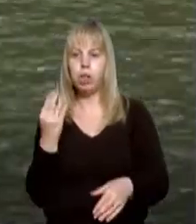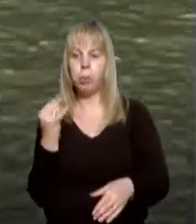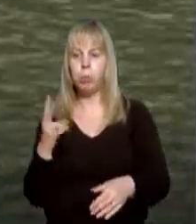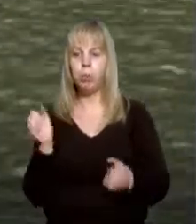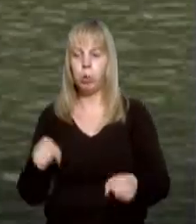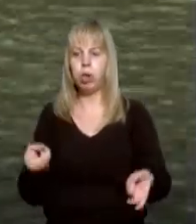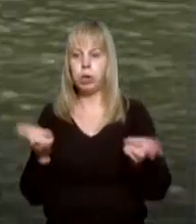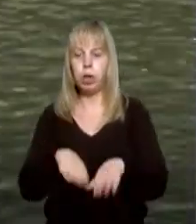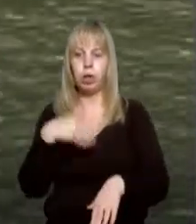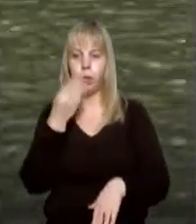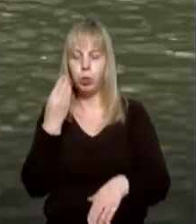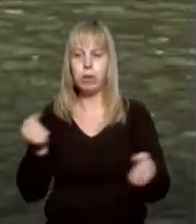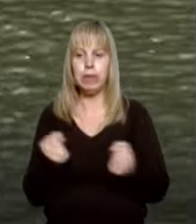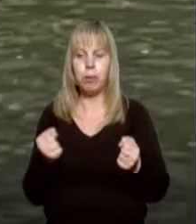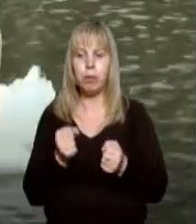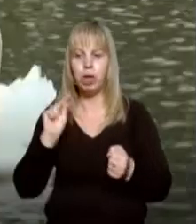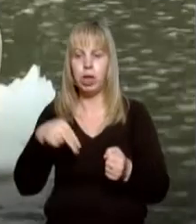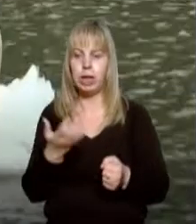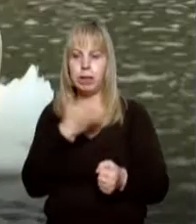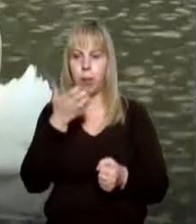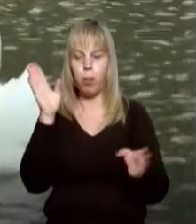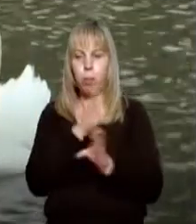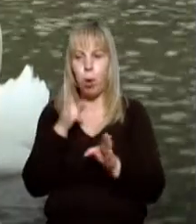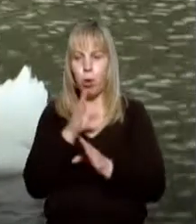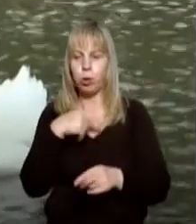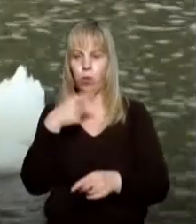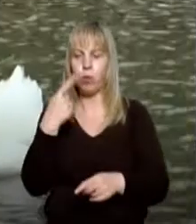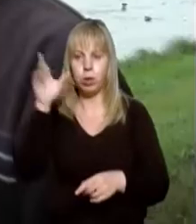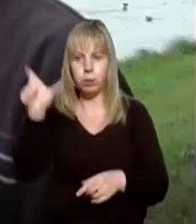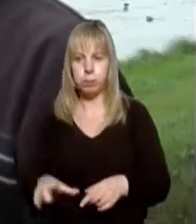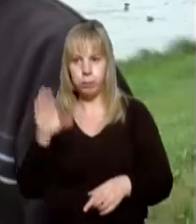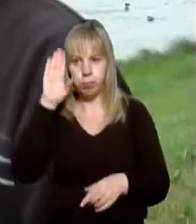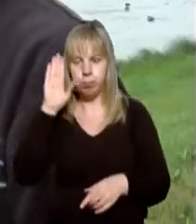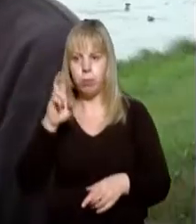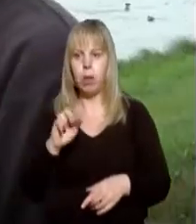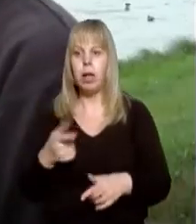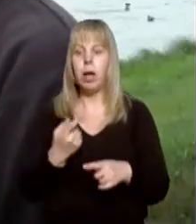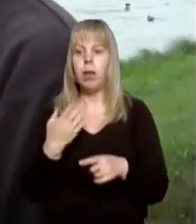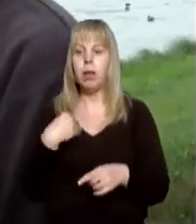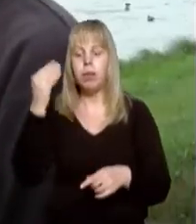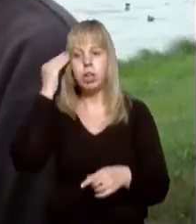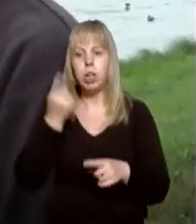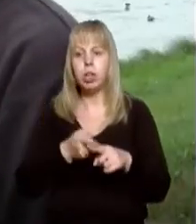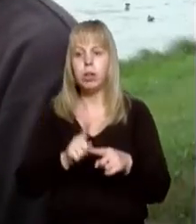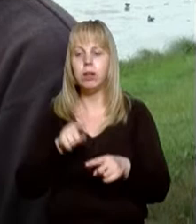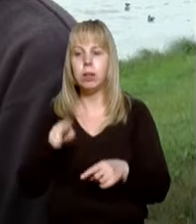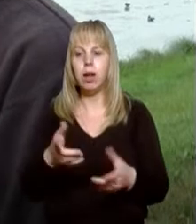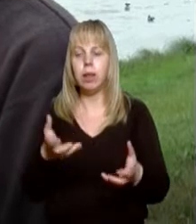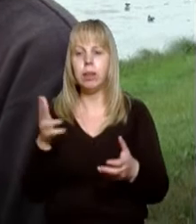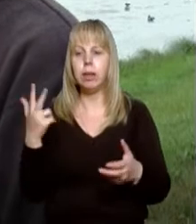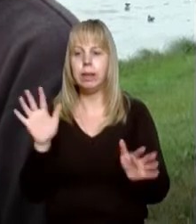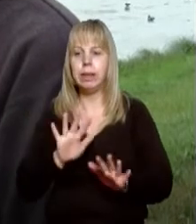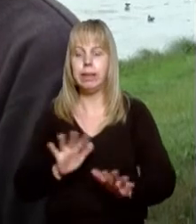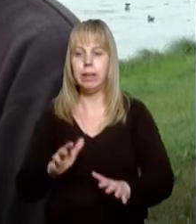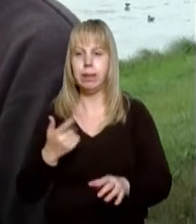можуть залишатися в Ужгороді зимувати через теплу погоду, каже зоолог Василь Боднар. Я вважаю, що це три молоді лебеді,